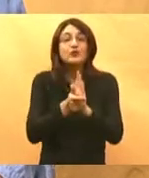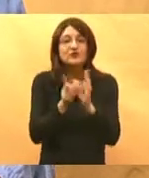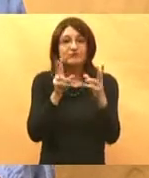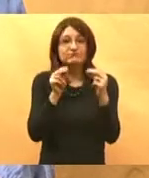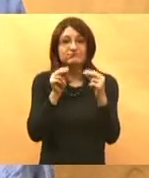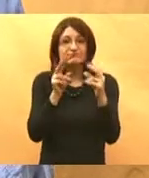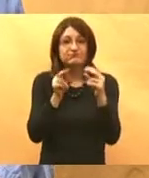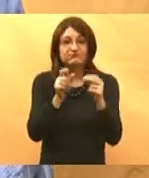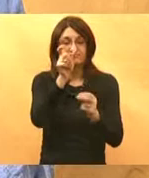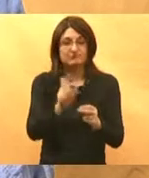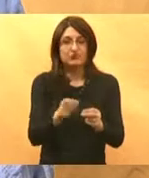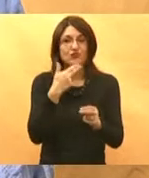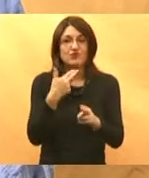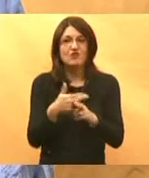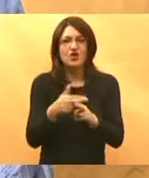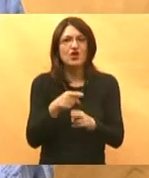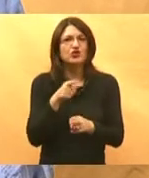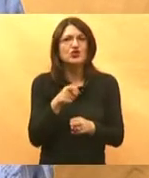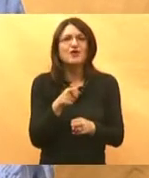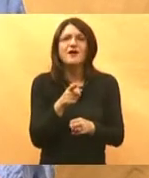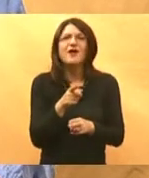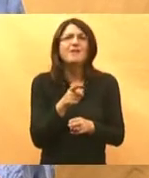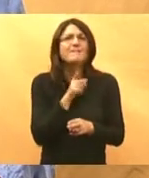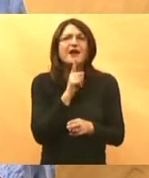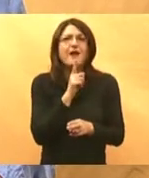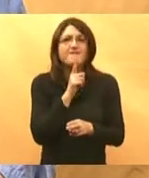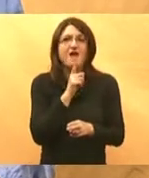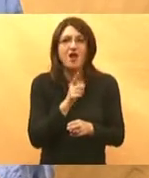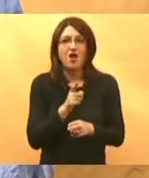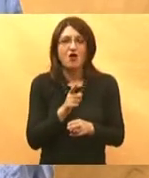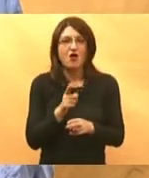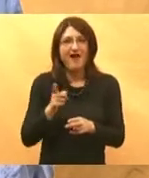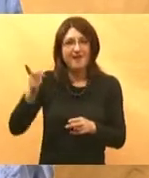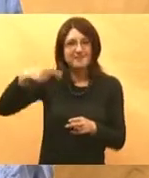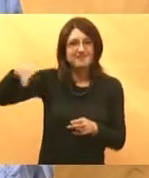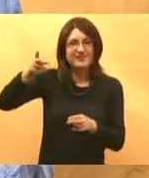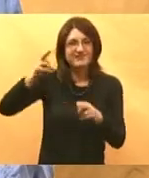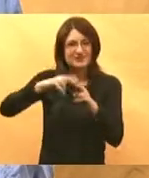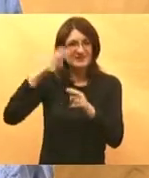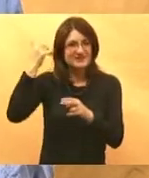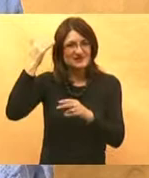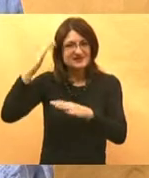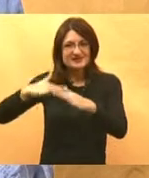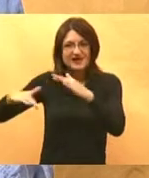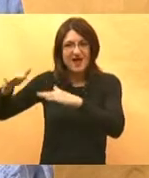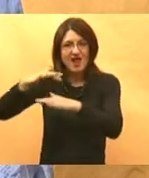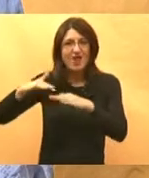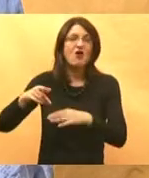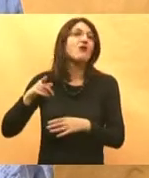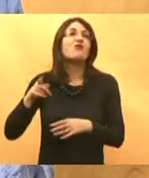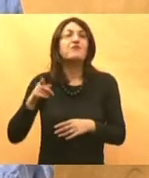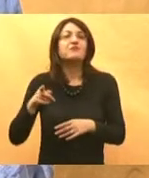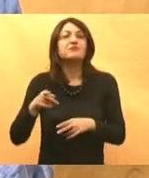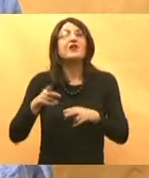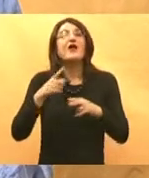da je jedna velika razlika u odnosu na ruralne sredine. Čak i one koje su isto napučene ruralne sredine ali su pacijenti ipak ograničeni u